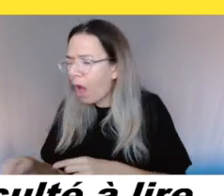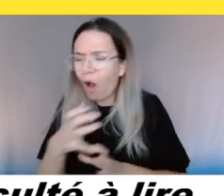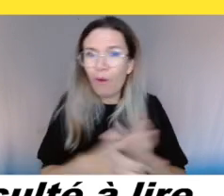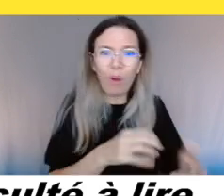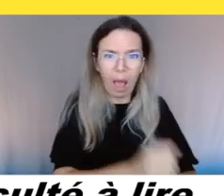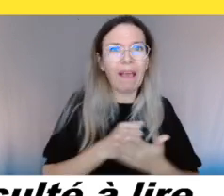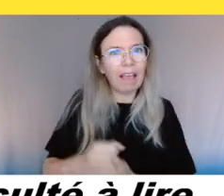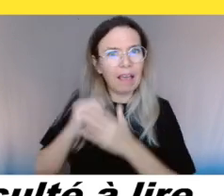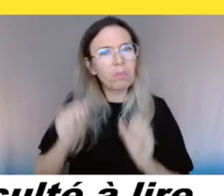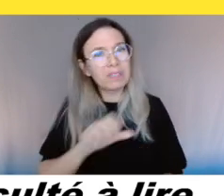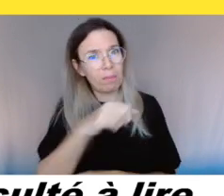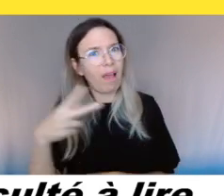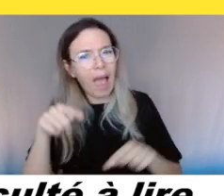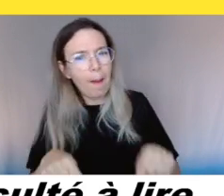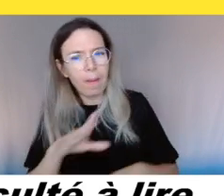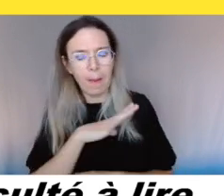certains,